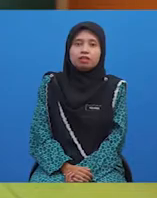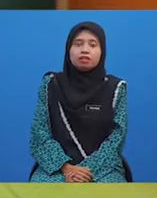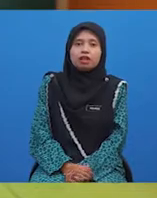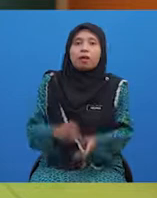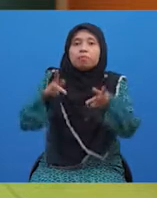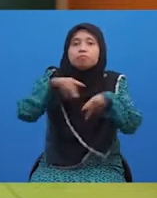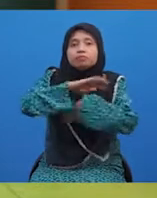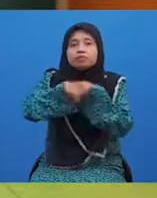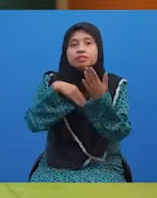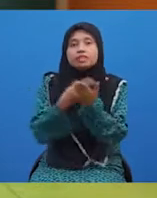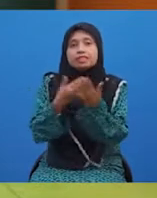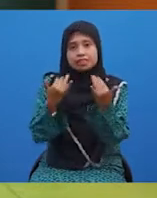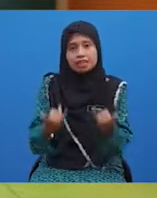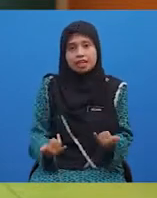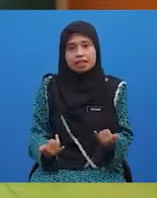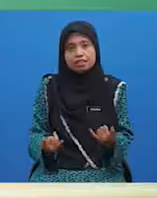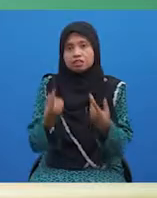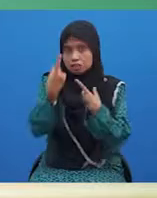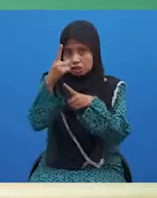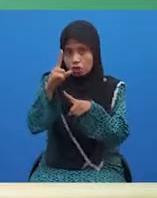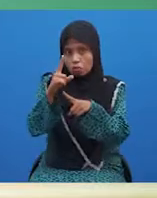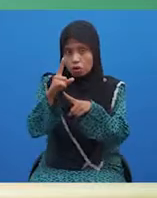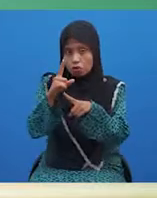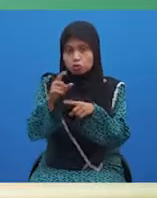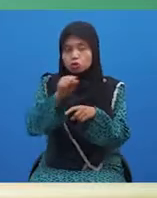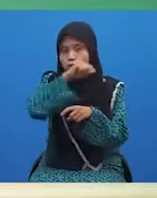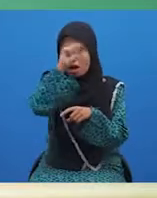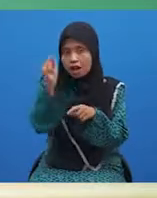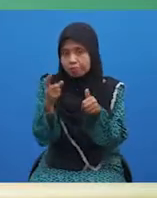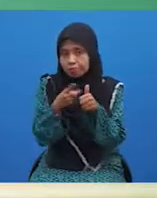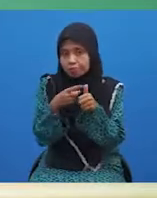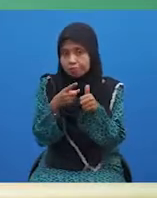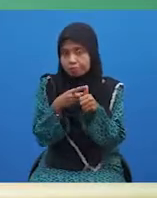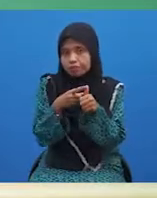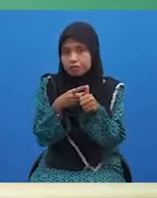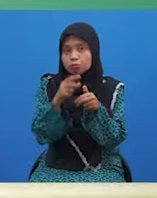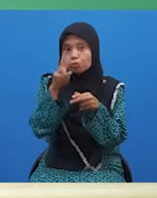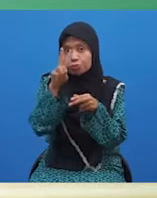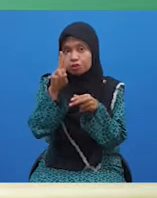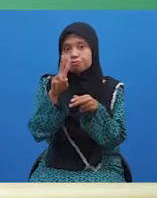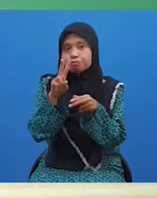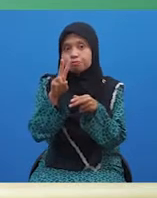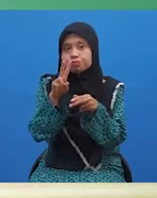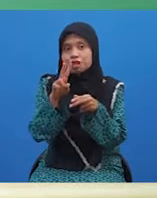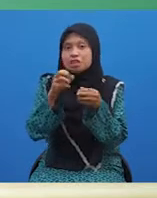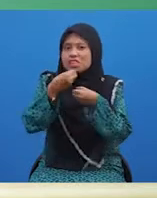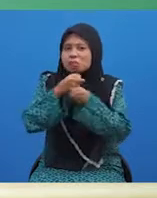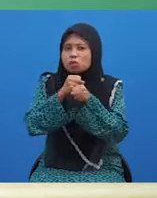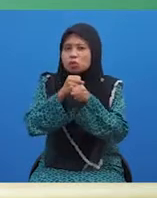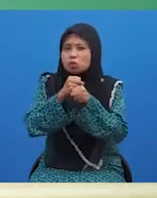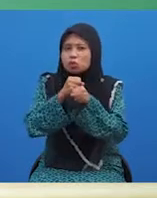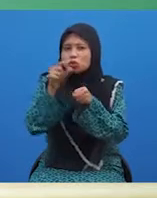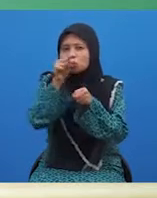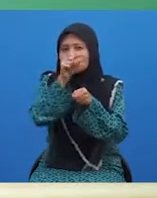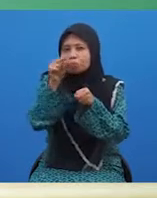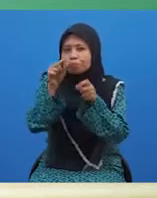Pelajar sekalian, sekarang cuba jawab pula soalan kedua. Iaitu, soalan berbentuk struktur.